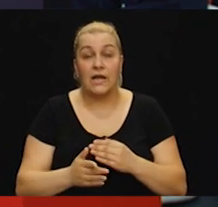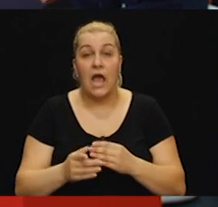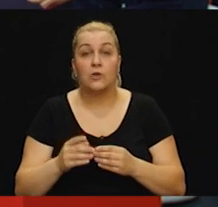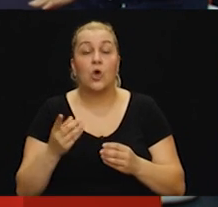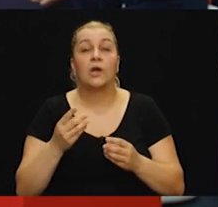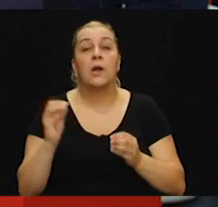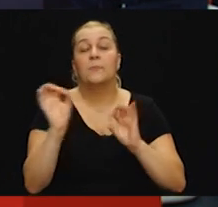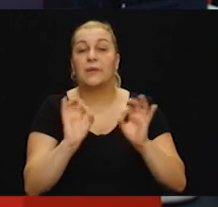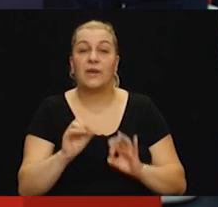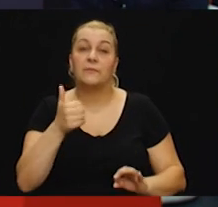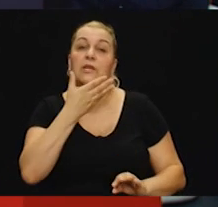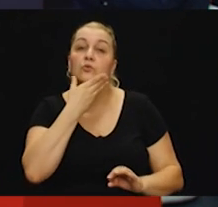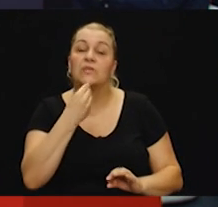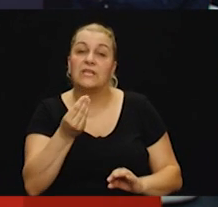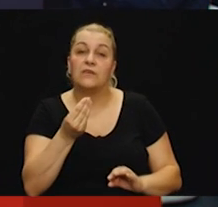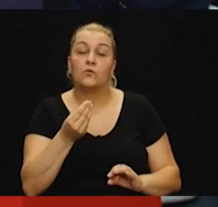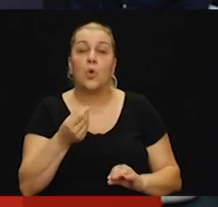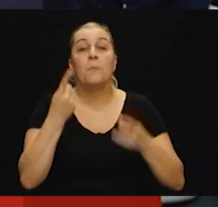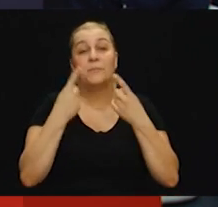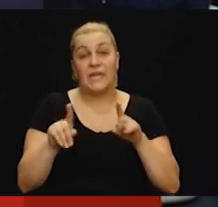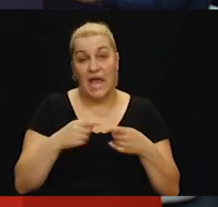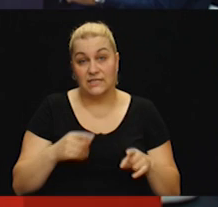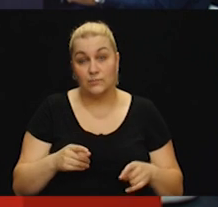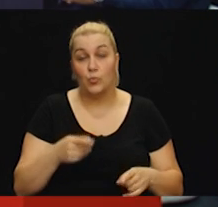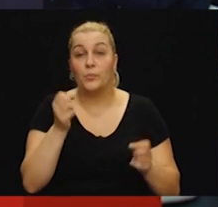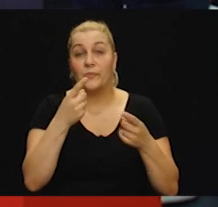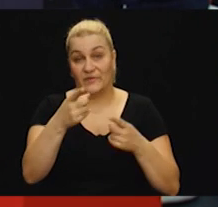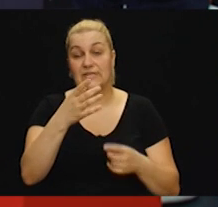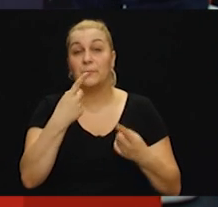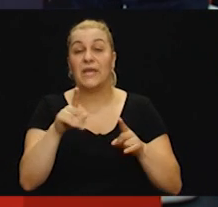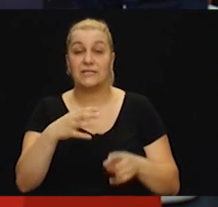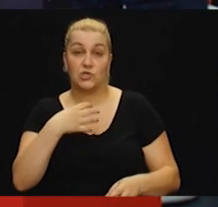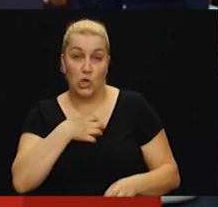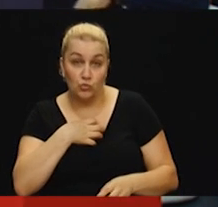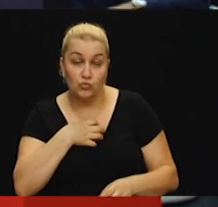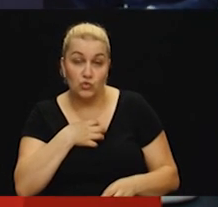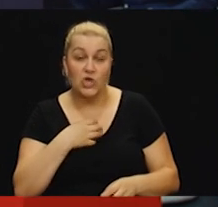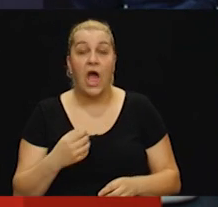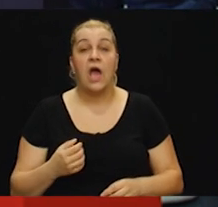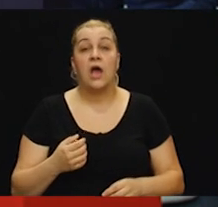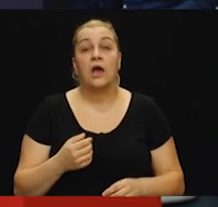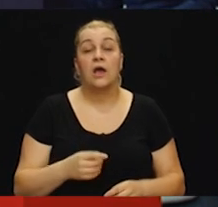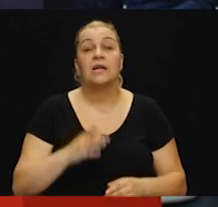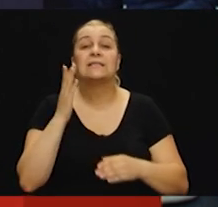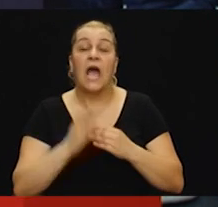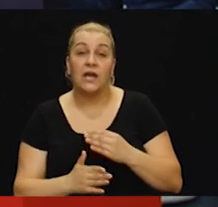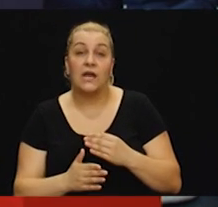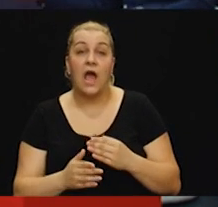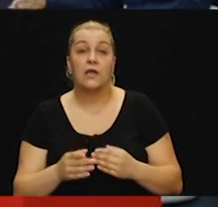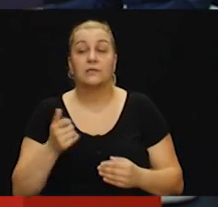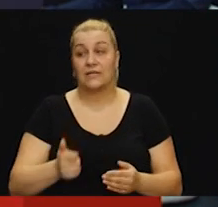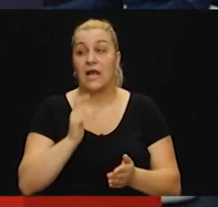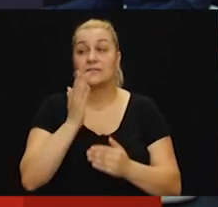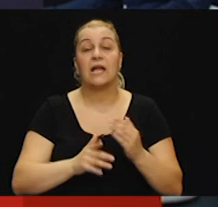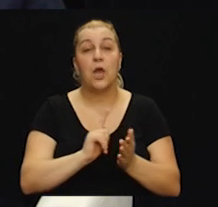jednu delljivu pjesmu, znamo da ste pjesnička duša, ali u prvom redu Hrvatski rati, vi pripremite pjesmu ovdje. Za kraj,